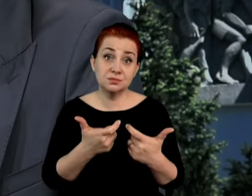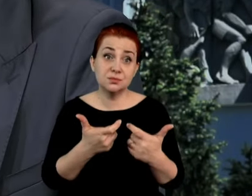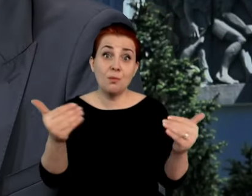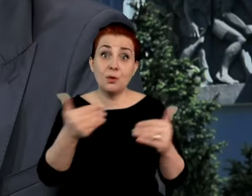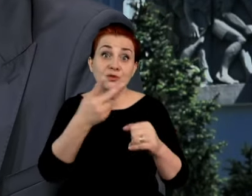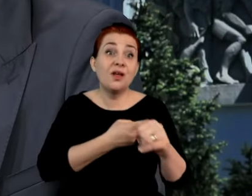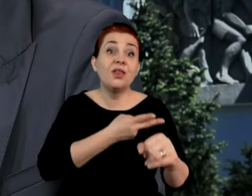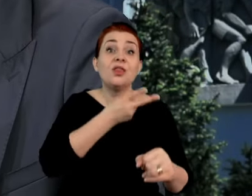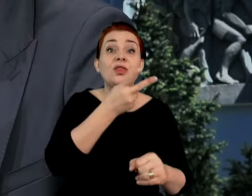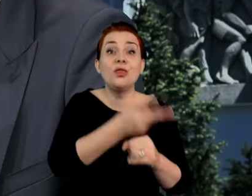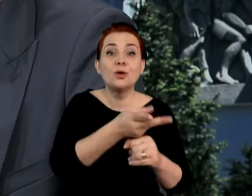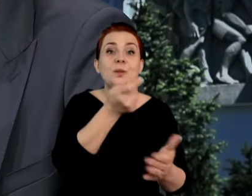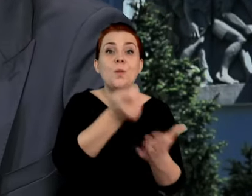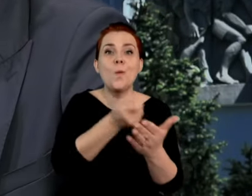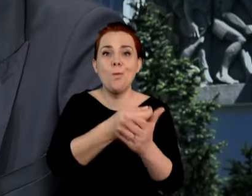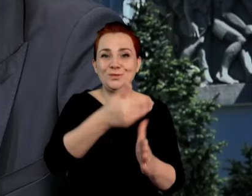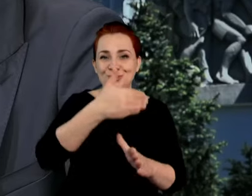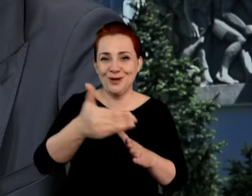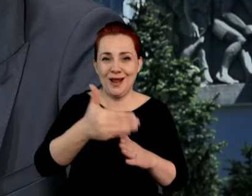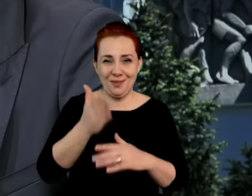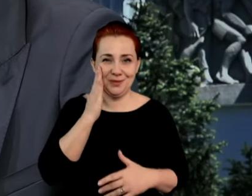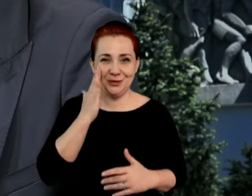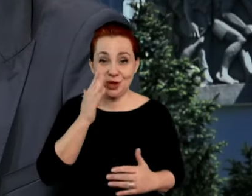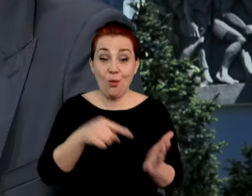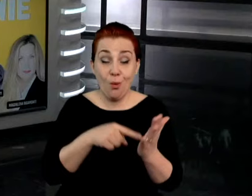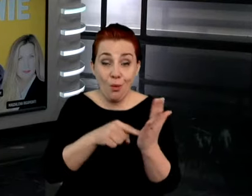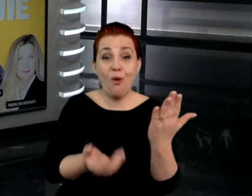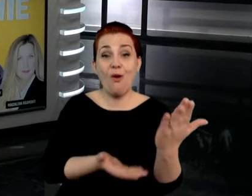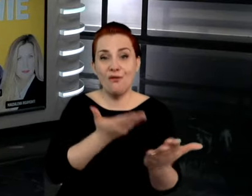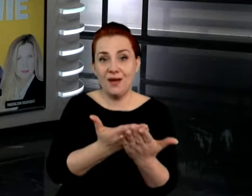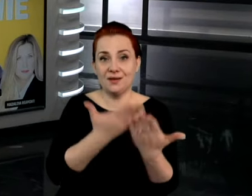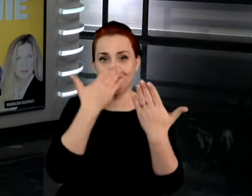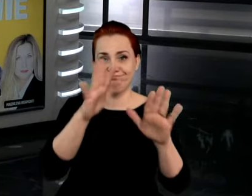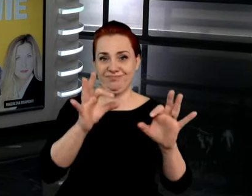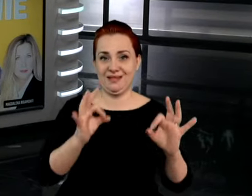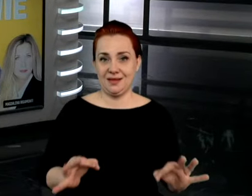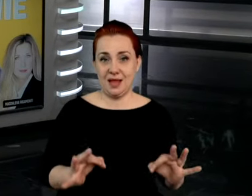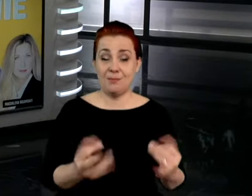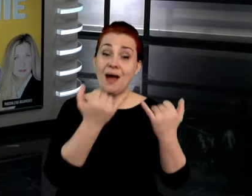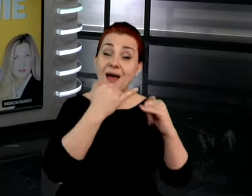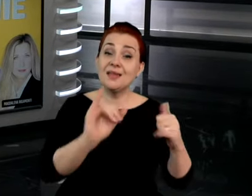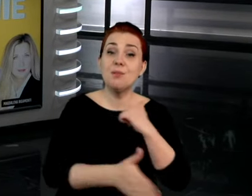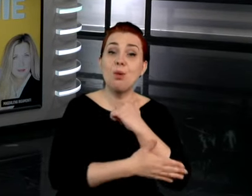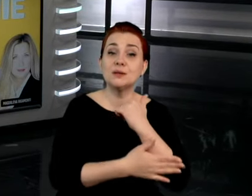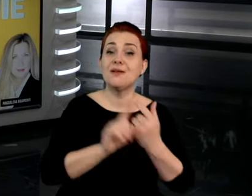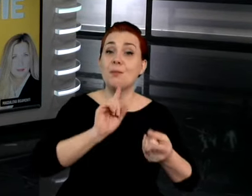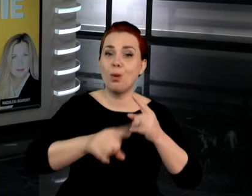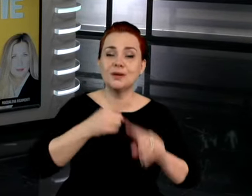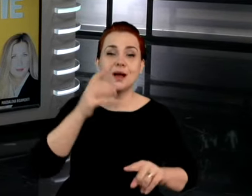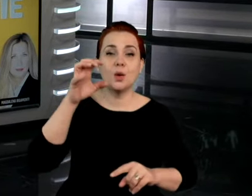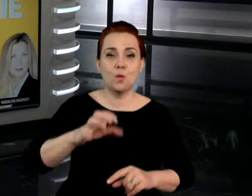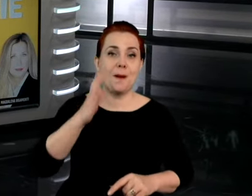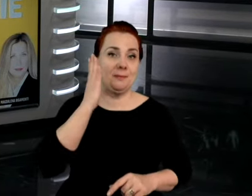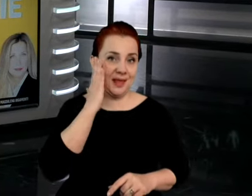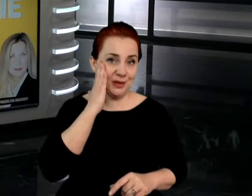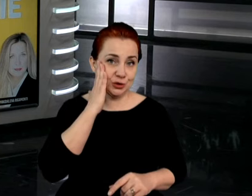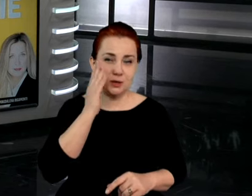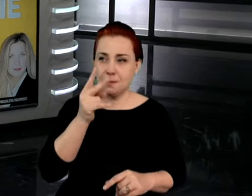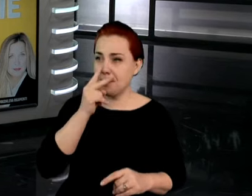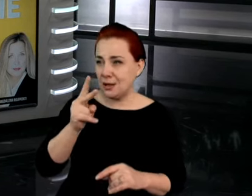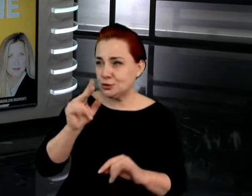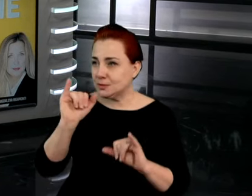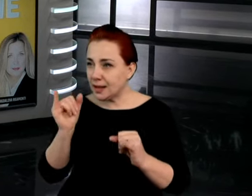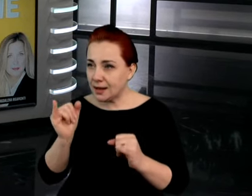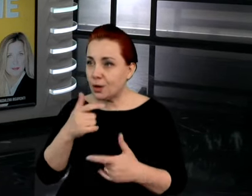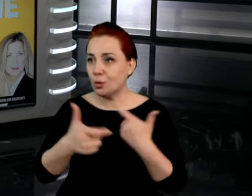zakupu na kredyt mieszkań? No to jest ta oferta, która jest przedstawiona innymi filarami naszej polityki mieszkaniowej, z której wyciągamy wnioski. Jest chociażby